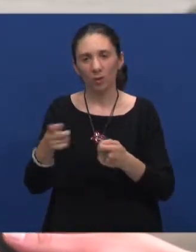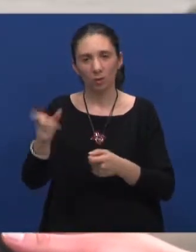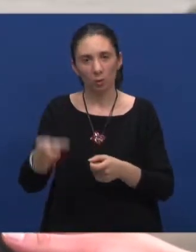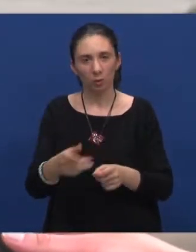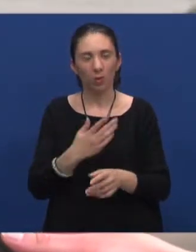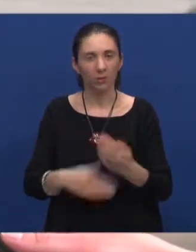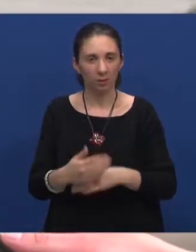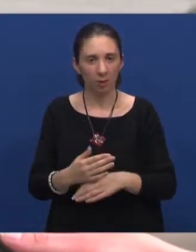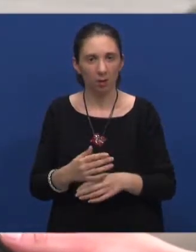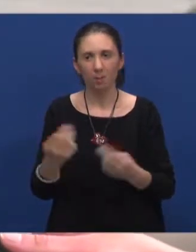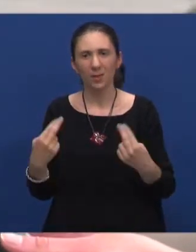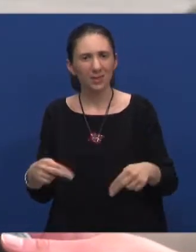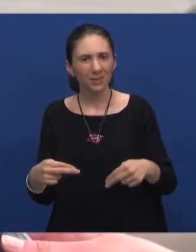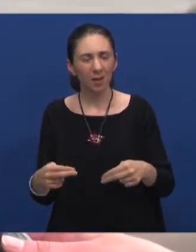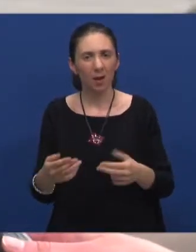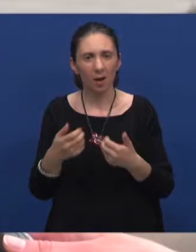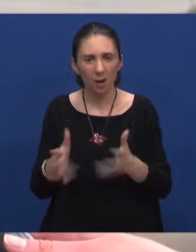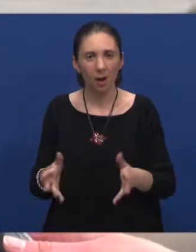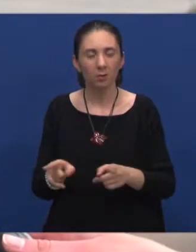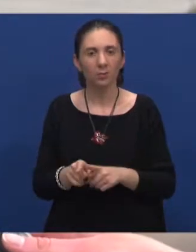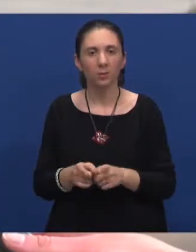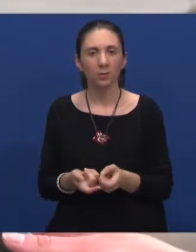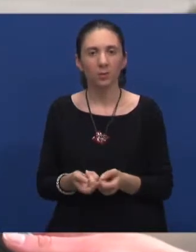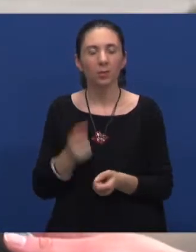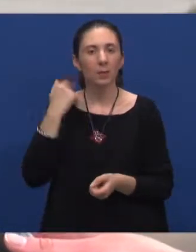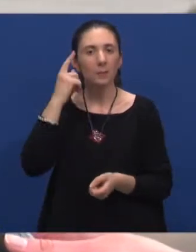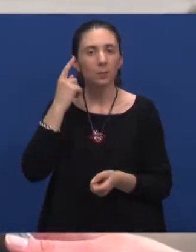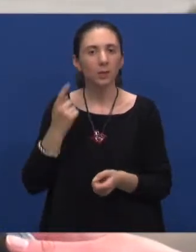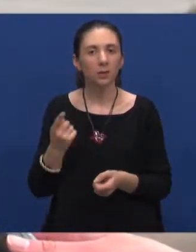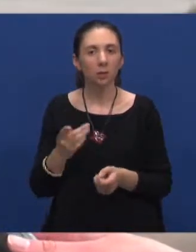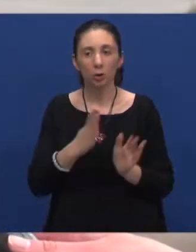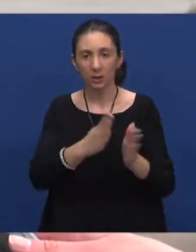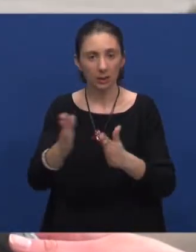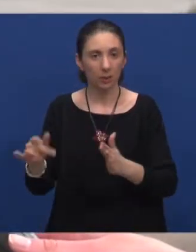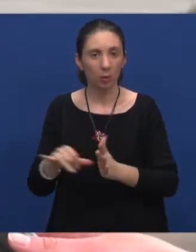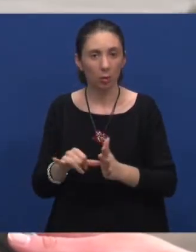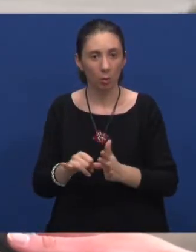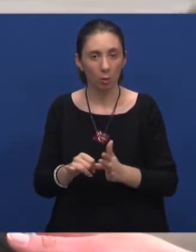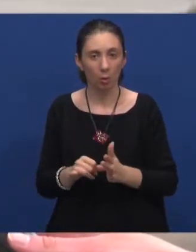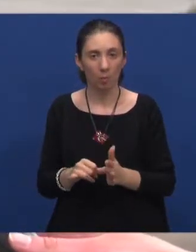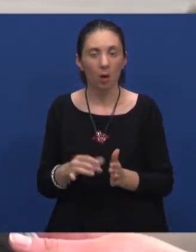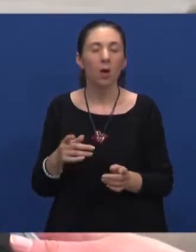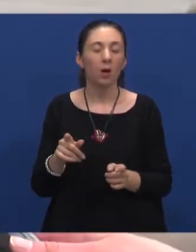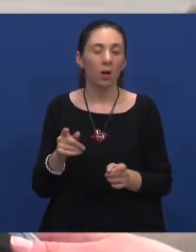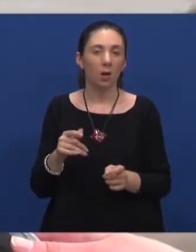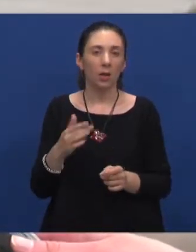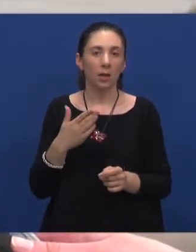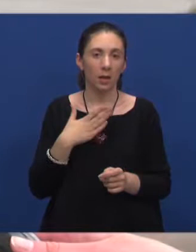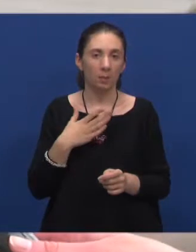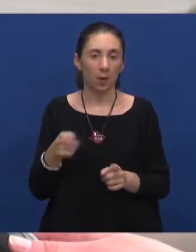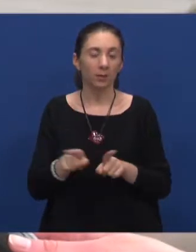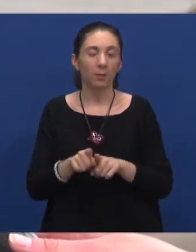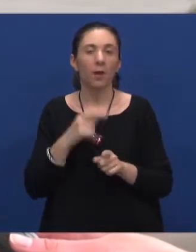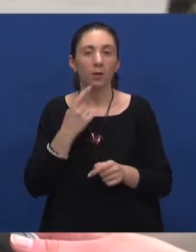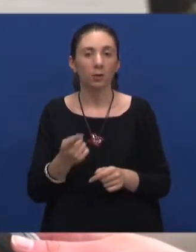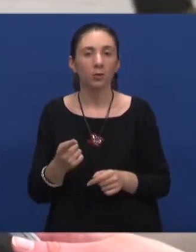ili neki strah, jer mislim da će svatko normalno, premda ima, to također